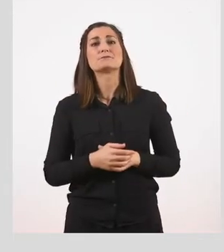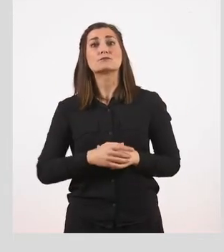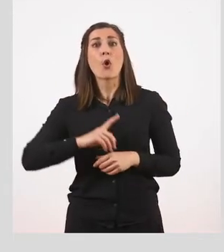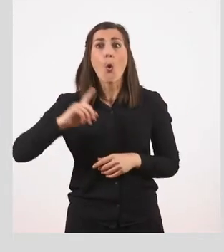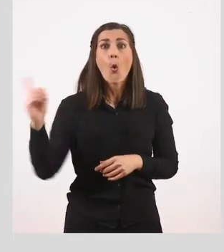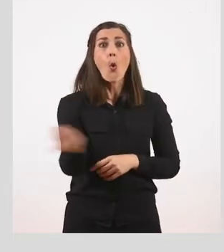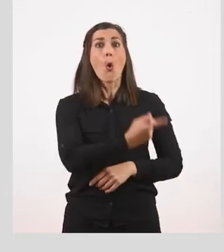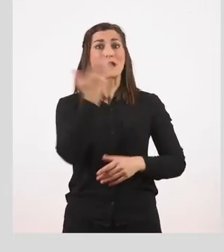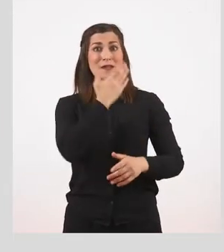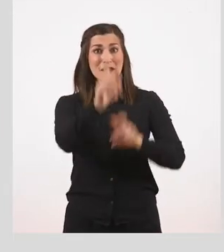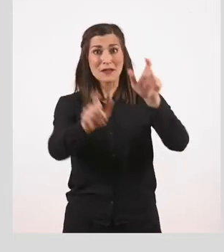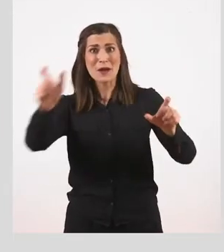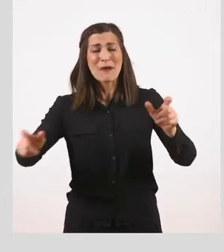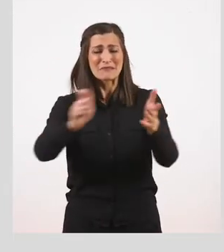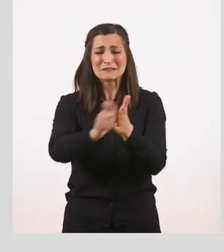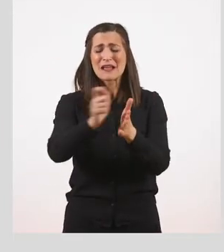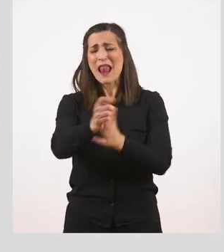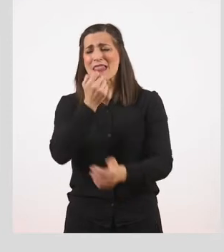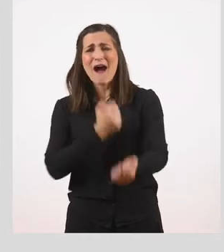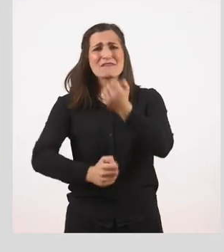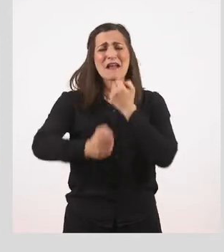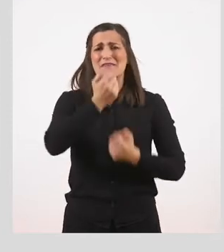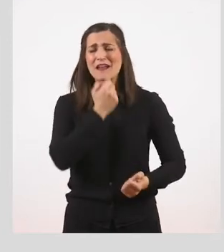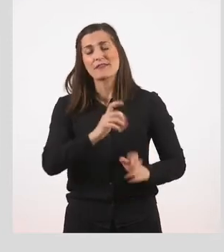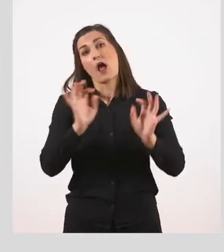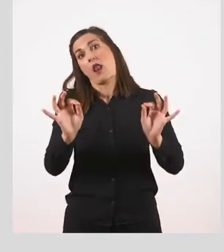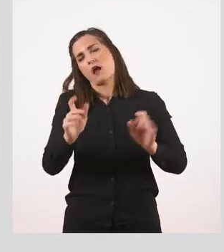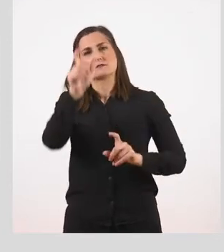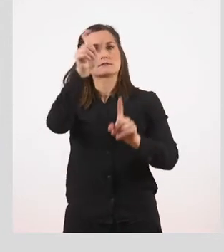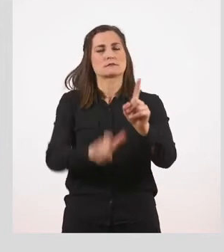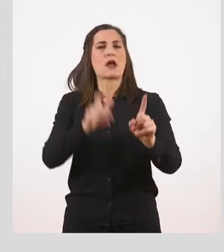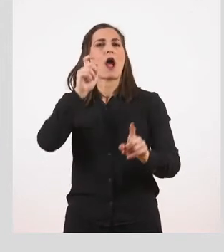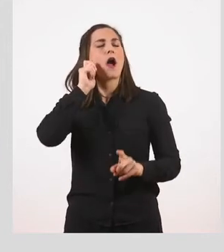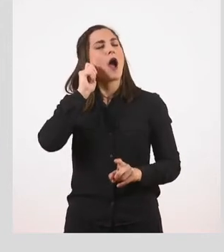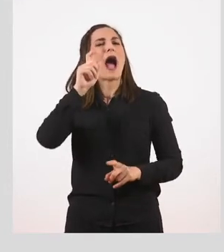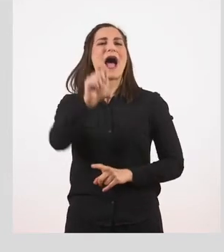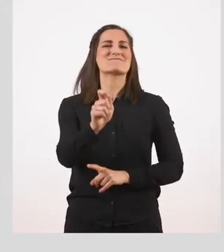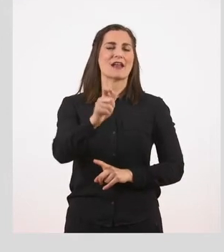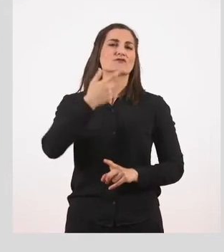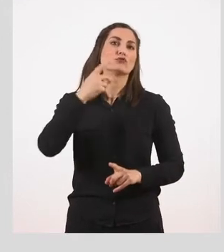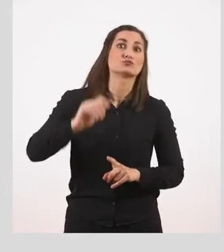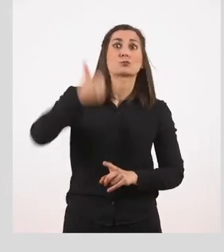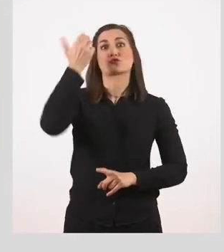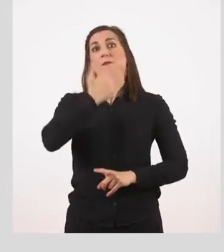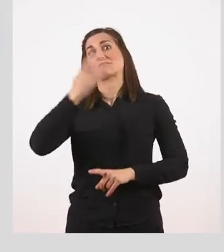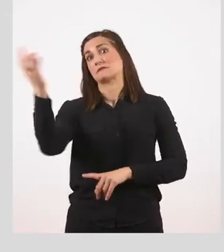όλοι ένα σωρό λάθη. Εκτός βέβαια από τον Ανιάν, τον πρώτο μαθητή της τάξης και χαϊδεμένο της δασκάλας.